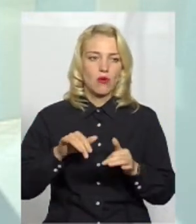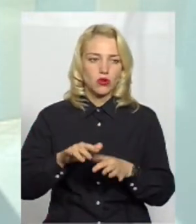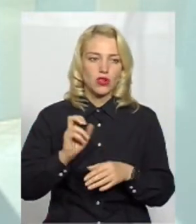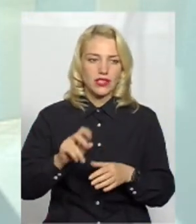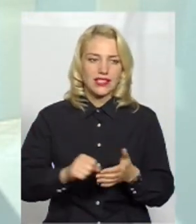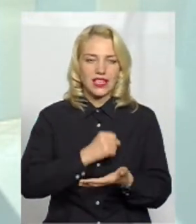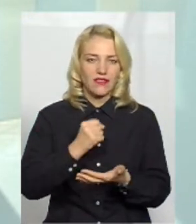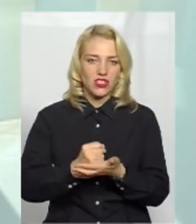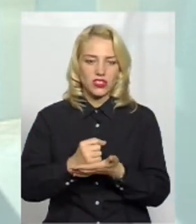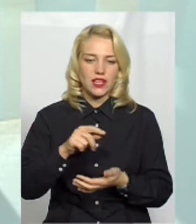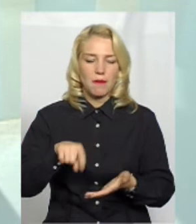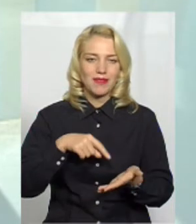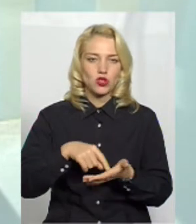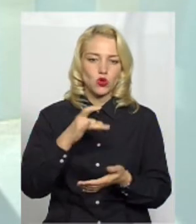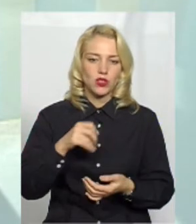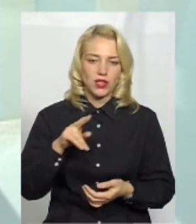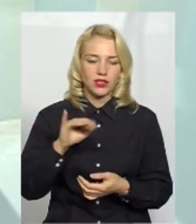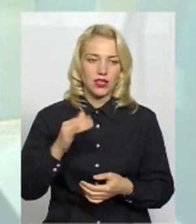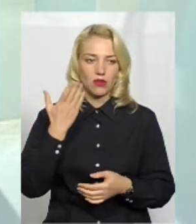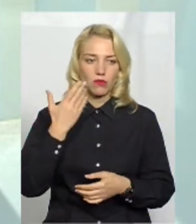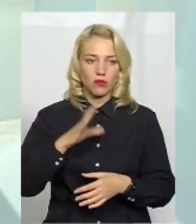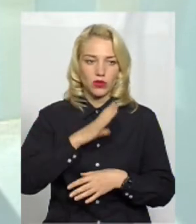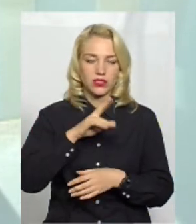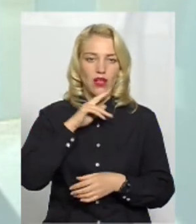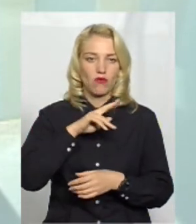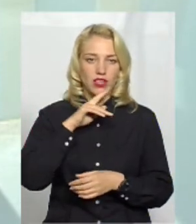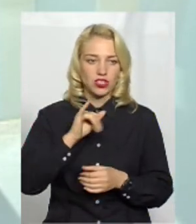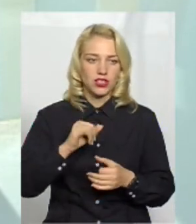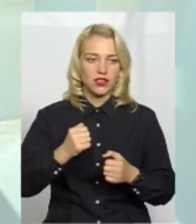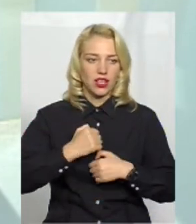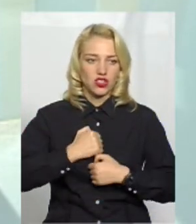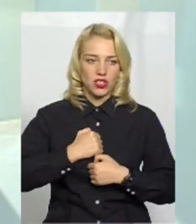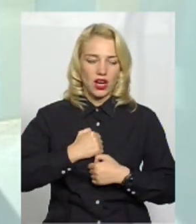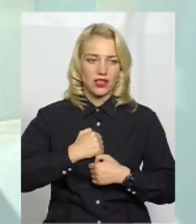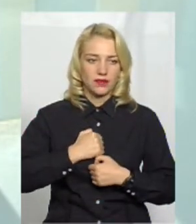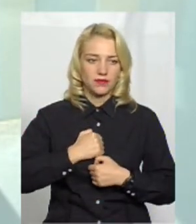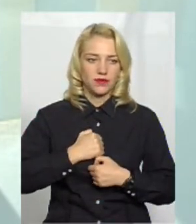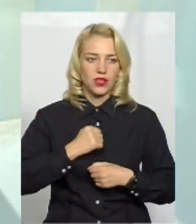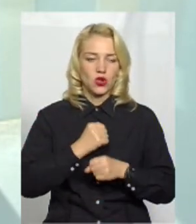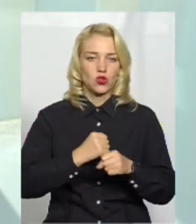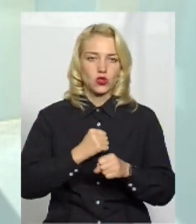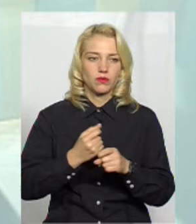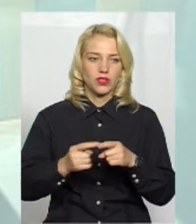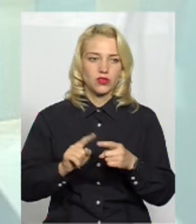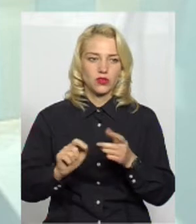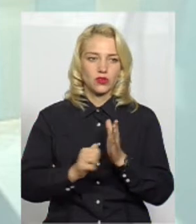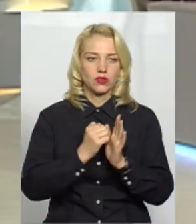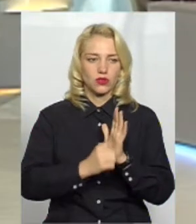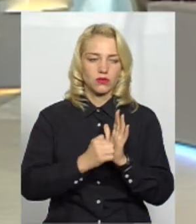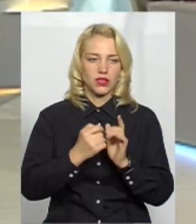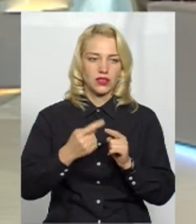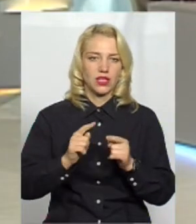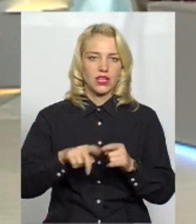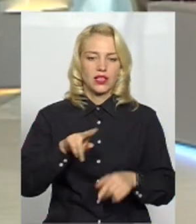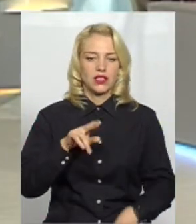сесії міської ради. Були зауваження. На жаль, розробник цього документу, це